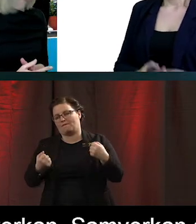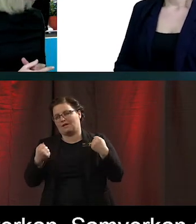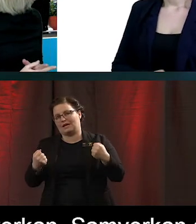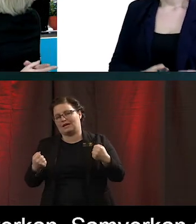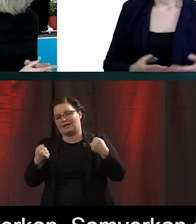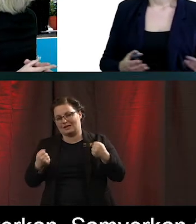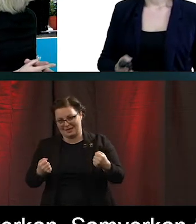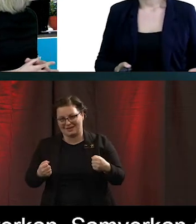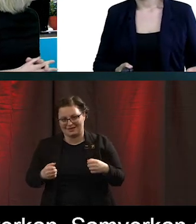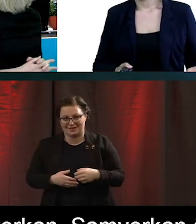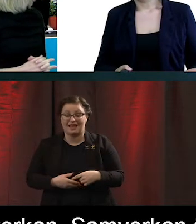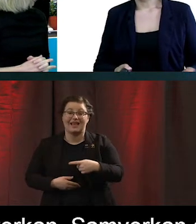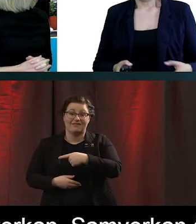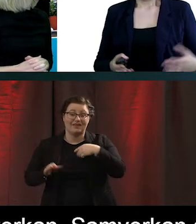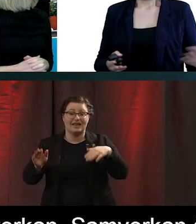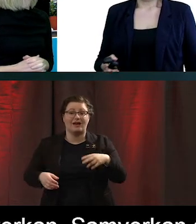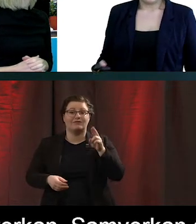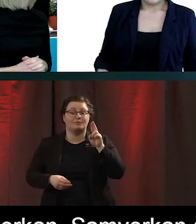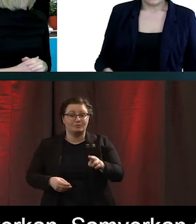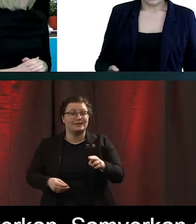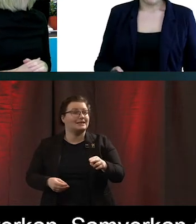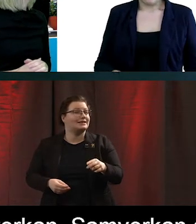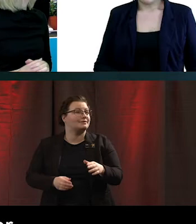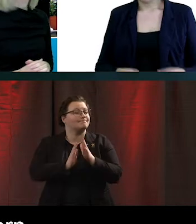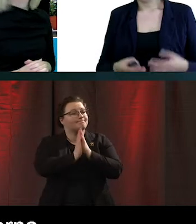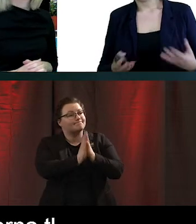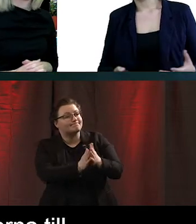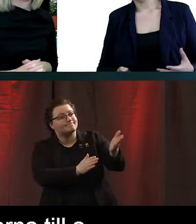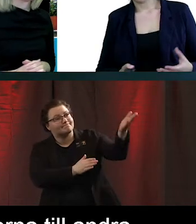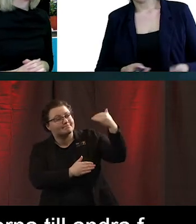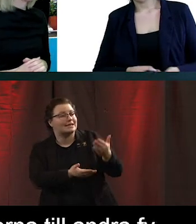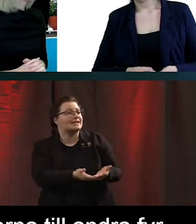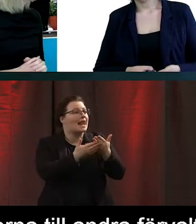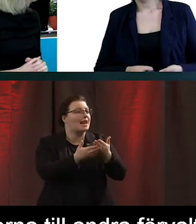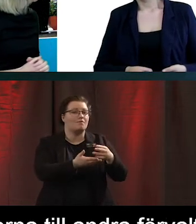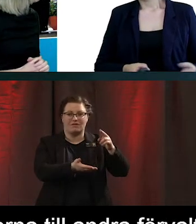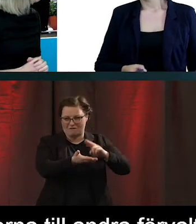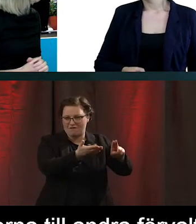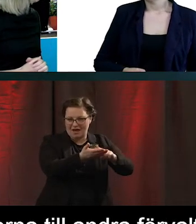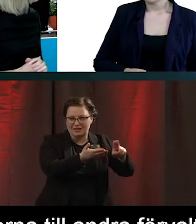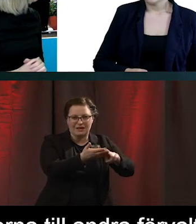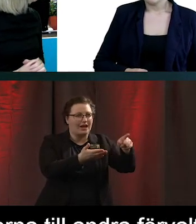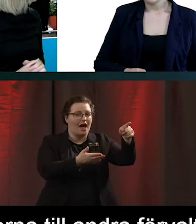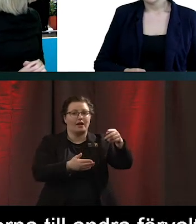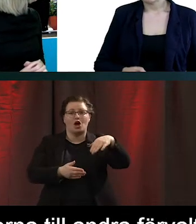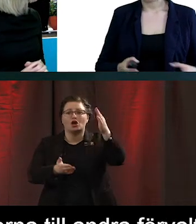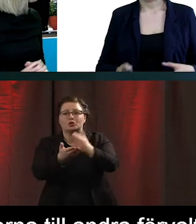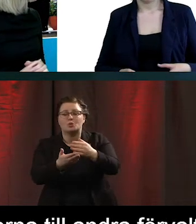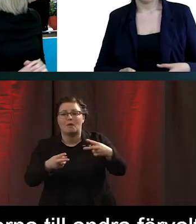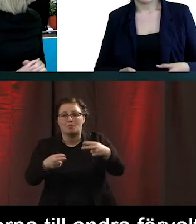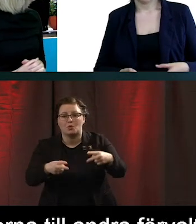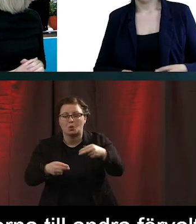Vi har sträckt ut våra händer till andra förvaltningar i kommunen. Högskolan i Borås. Innovationsplattformen.